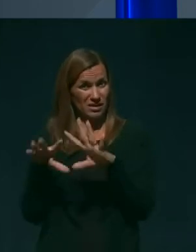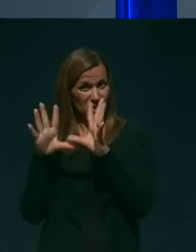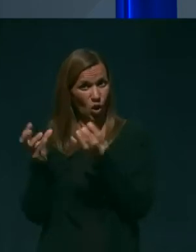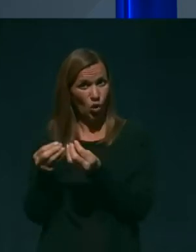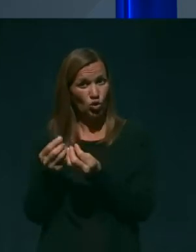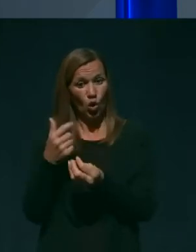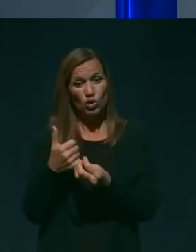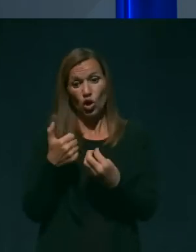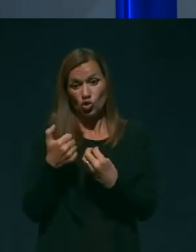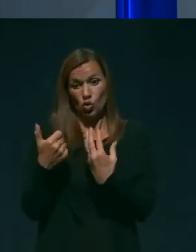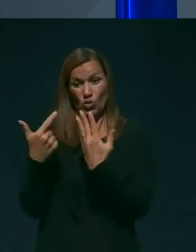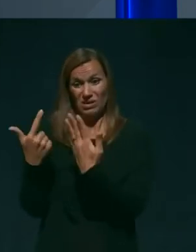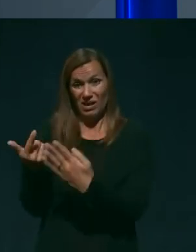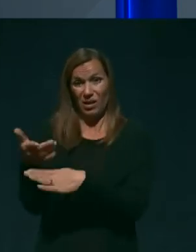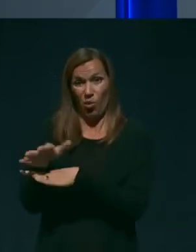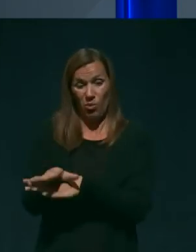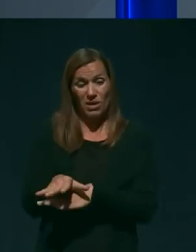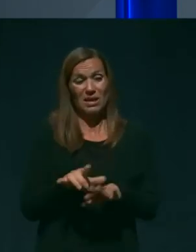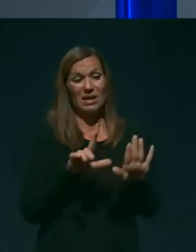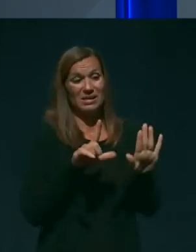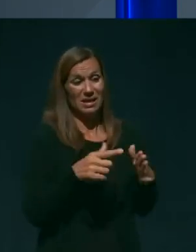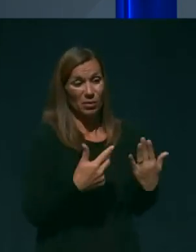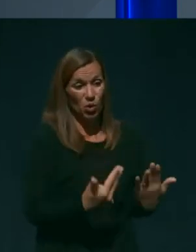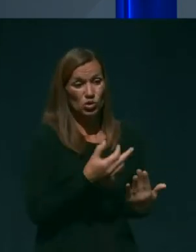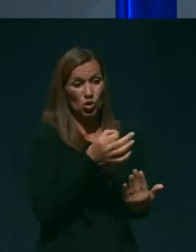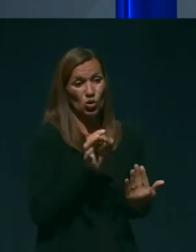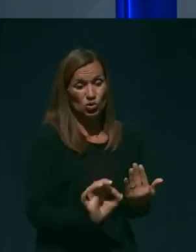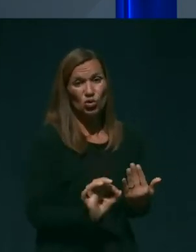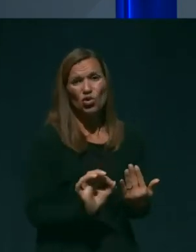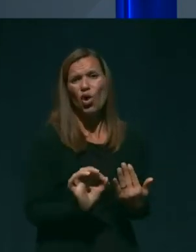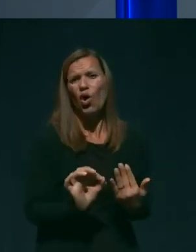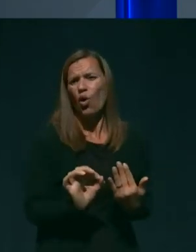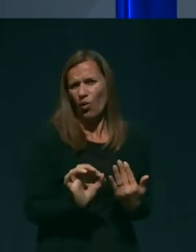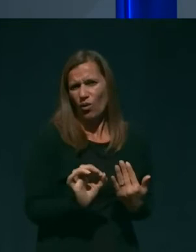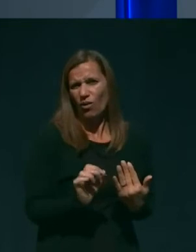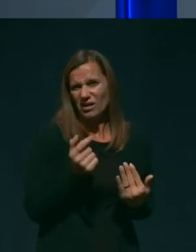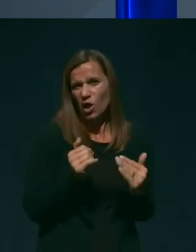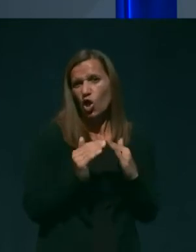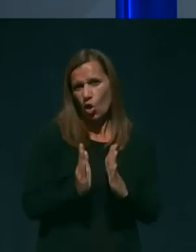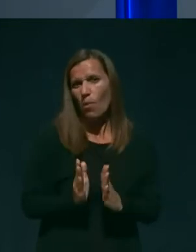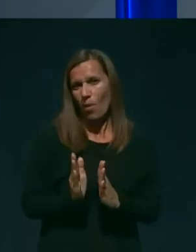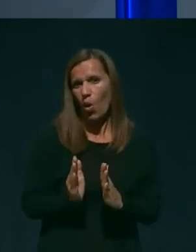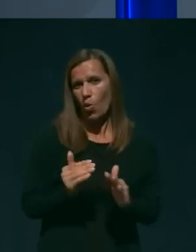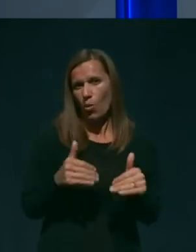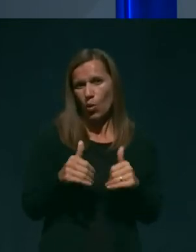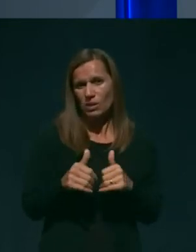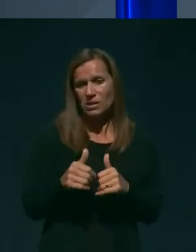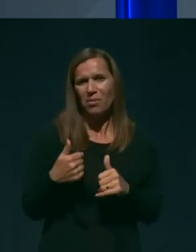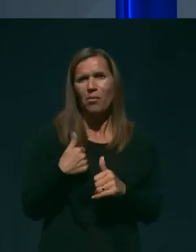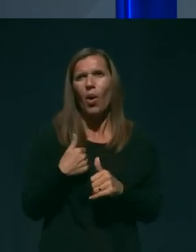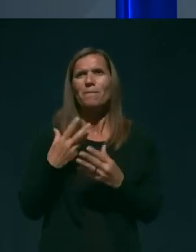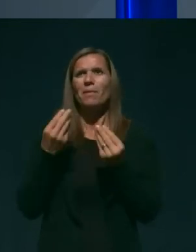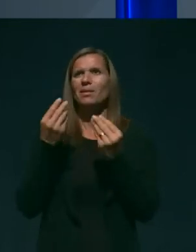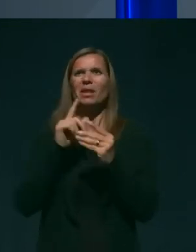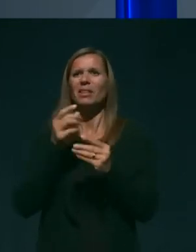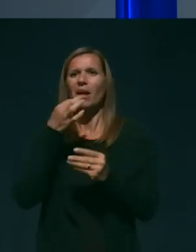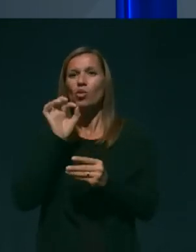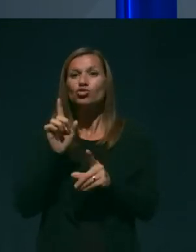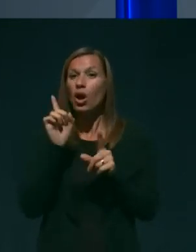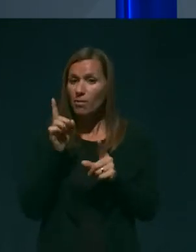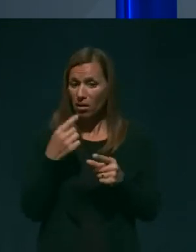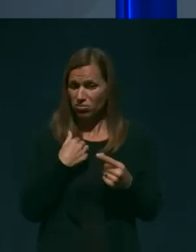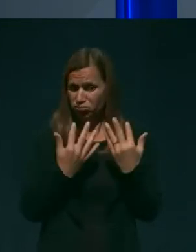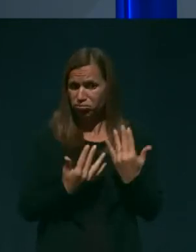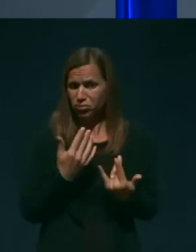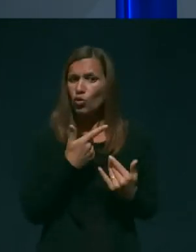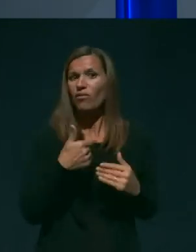umrlih jih je bilo 87 iz domov. Zdaj, jaz v matematiki nisem najbolj močna, priznam, ampak to je več kot 80 odstot, ko ali